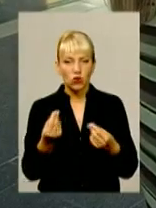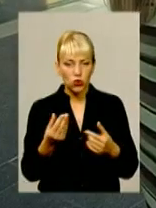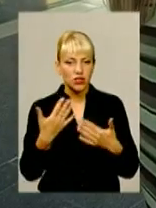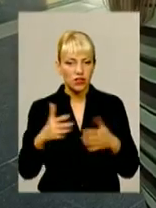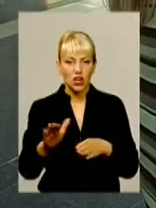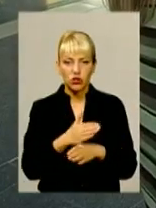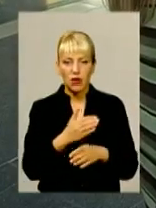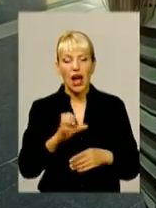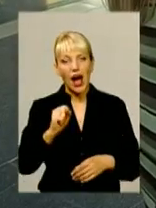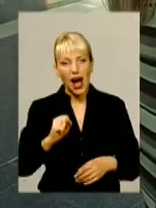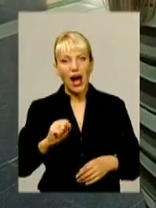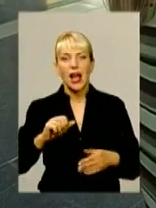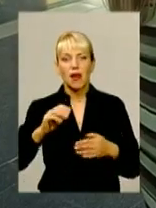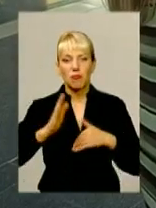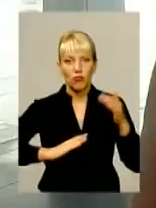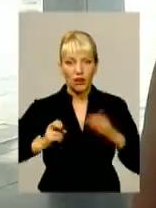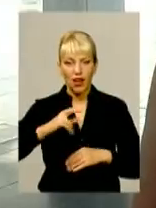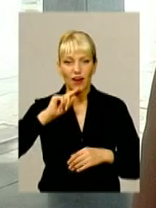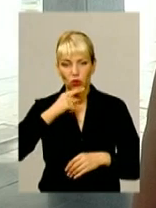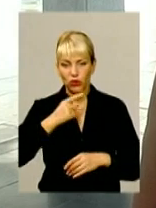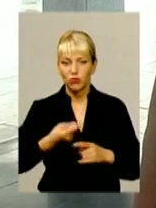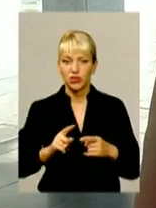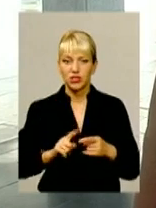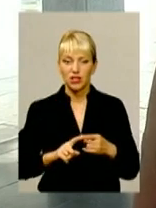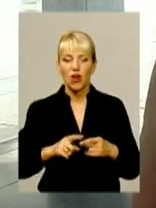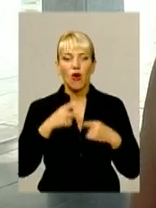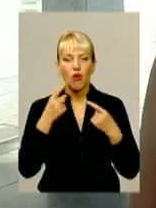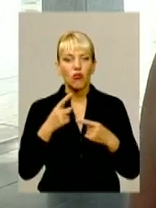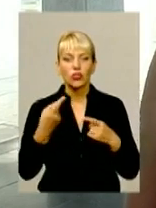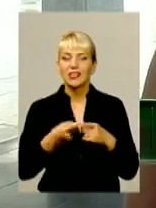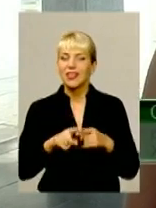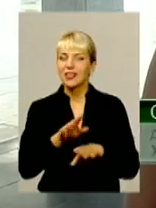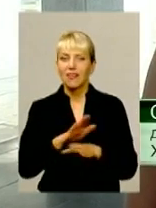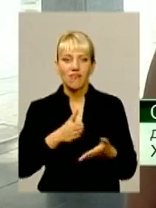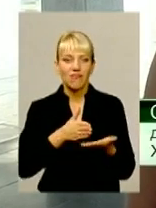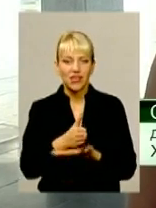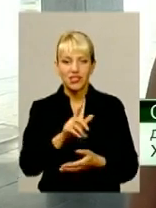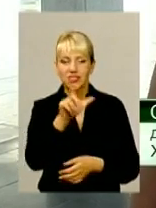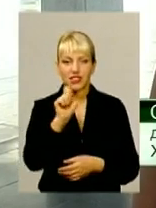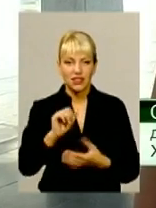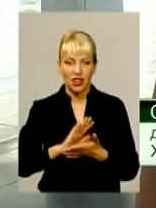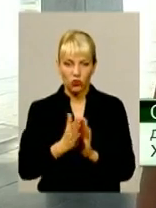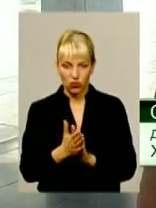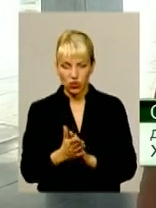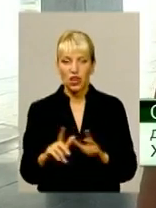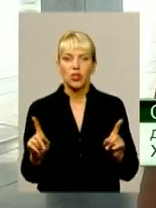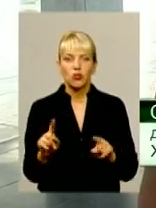Економісти ж налаштовані менш оптимістично. Це не вихід зі становища, тому що інфляційні процеси справді